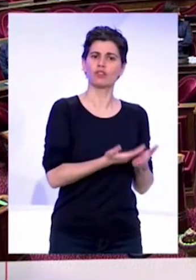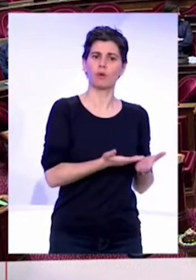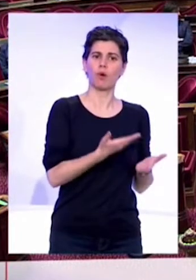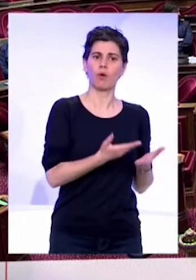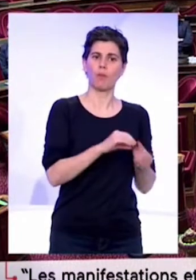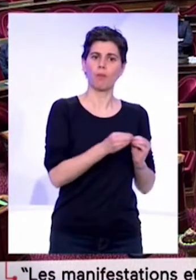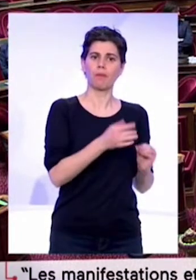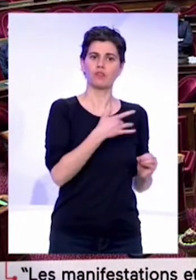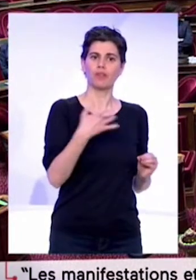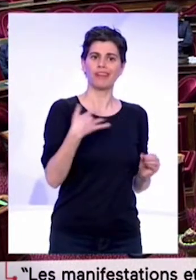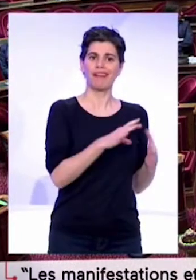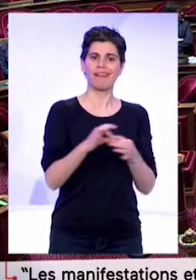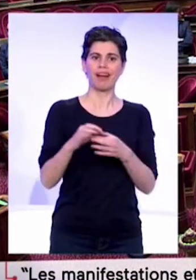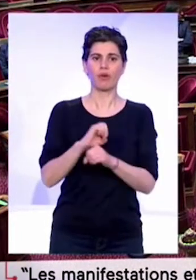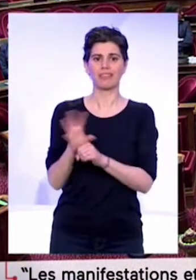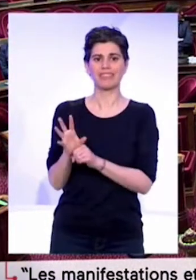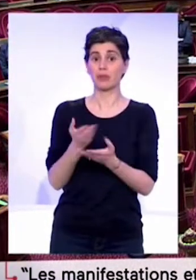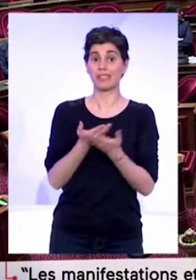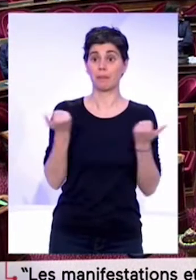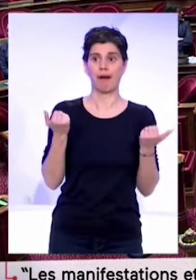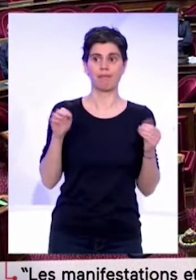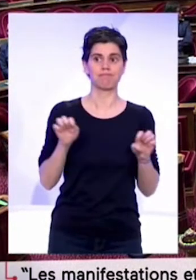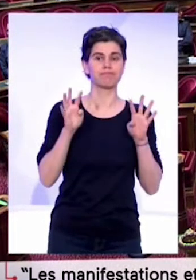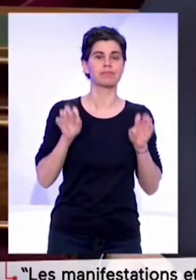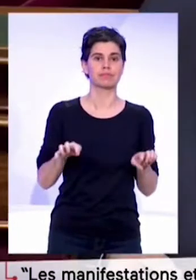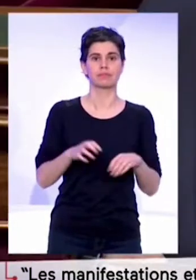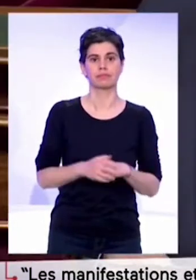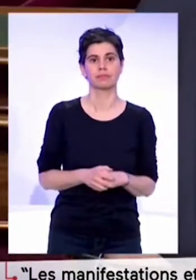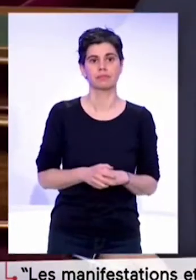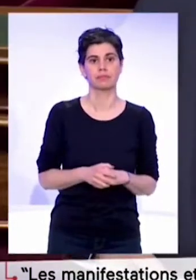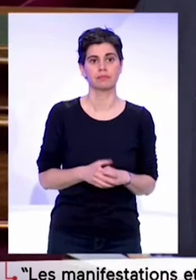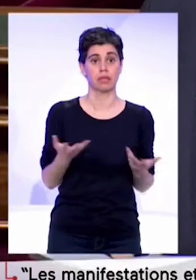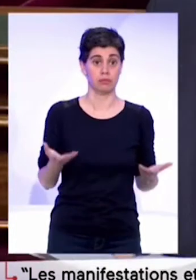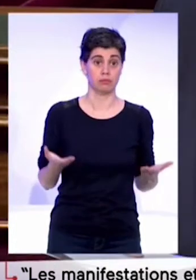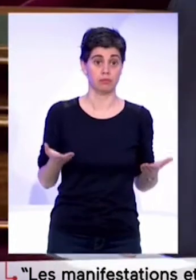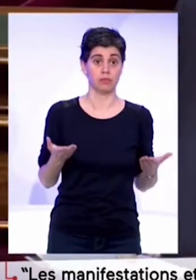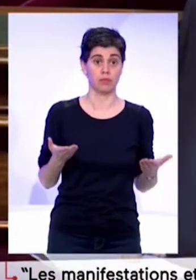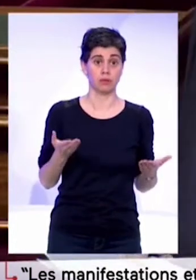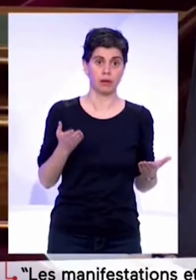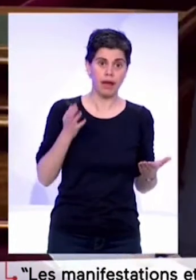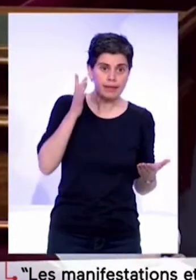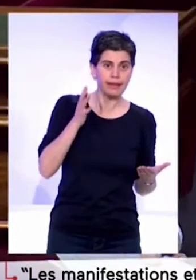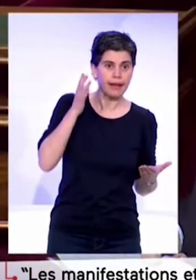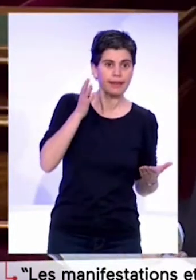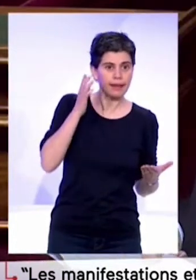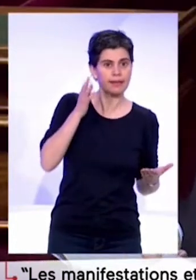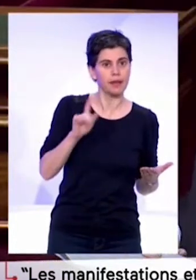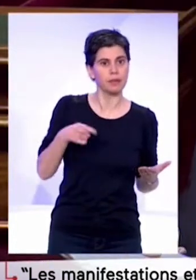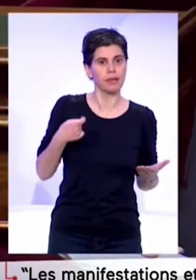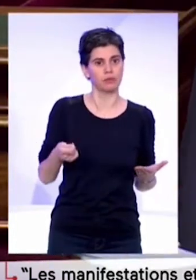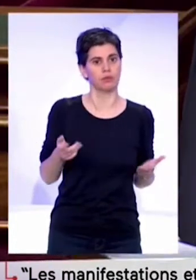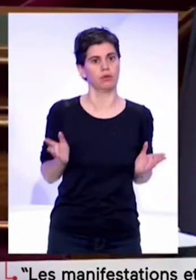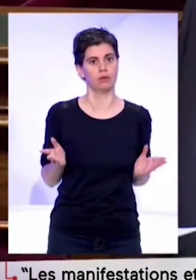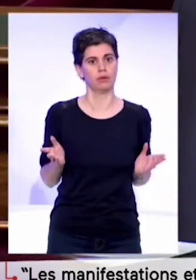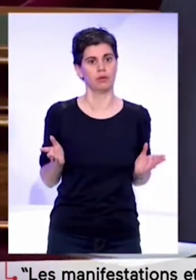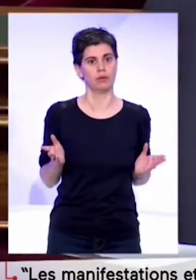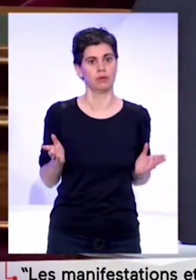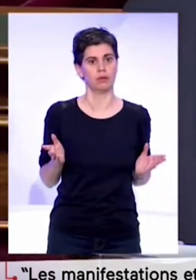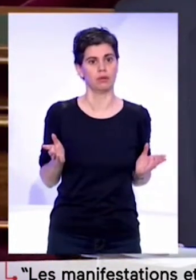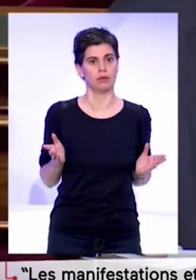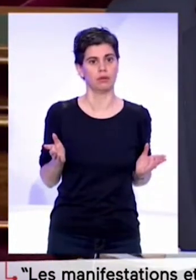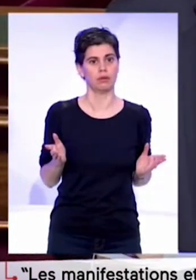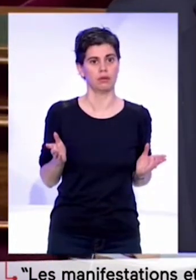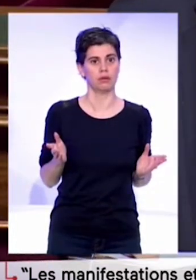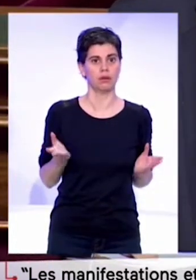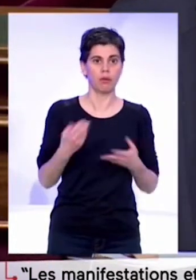santé et le coronavirus. Pour autant, l'inquiétude est grande, sans préjudice, bien sûr, monsieur le Premier ministre, des coûts qui sont